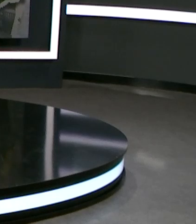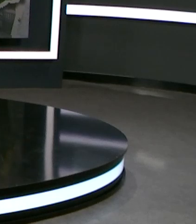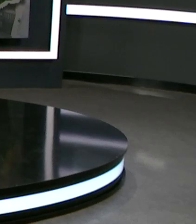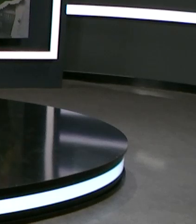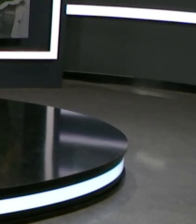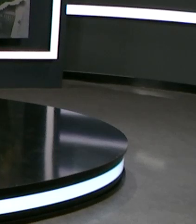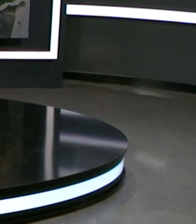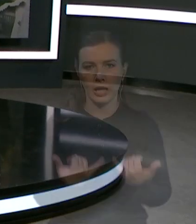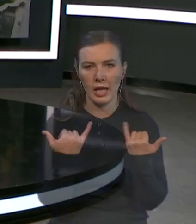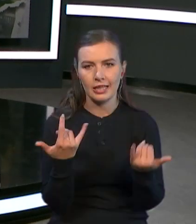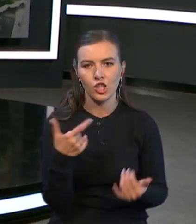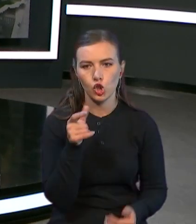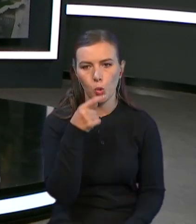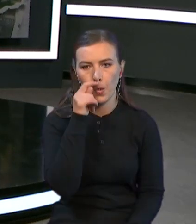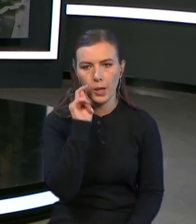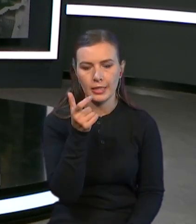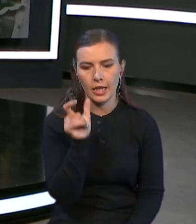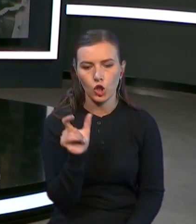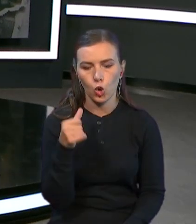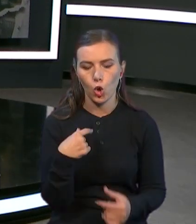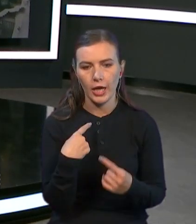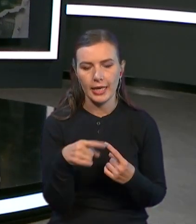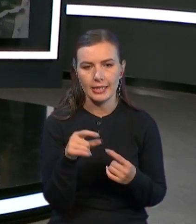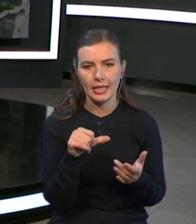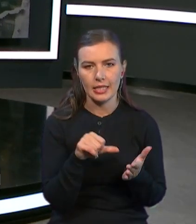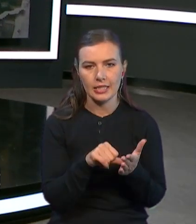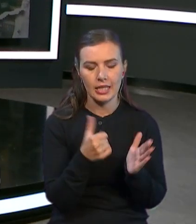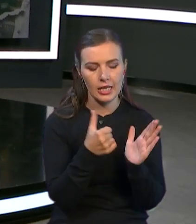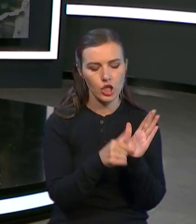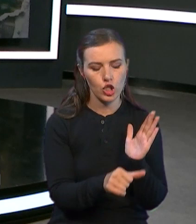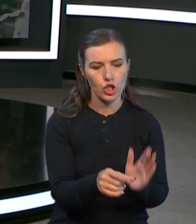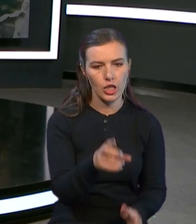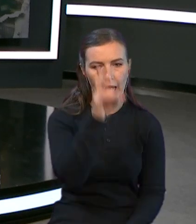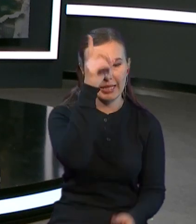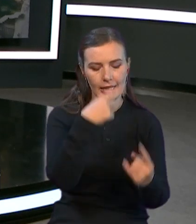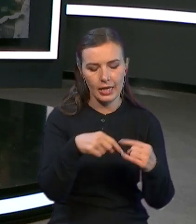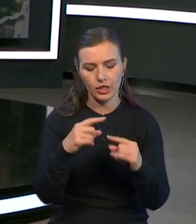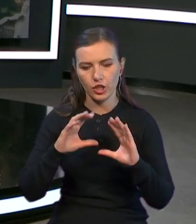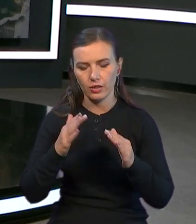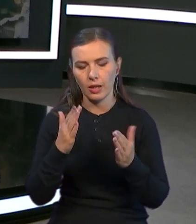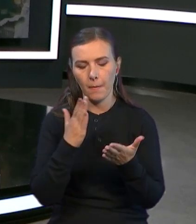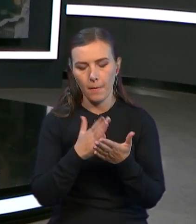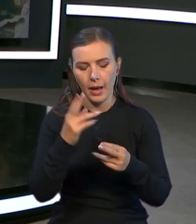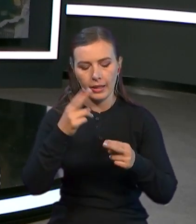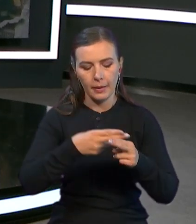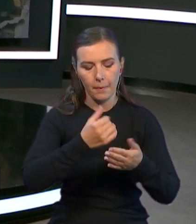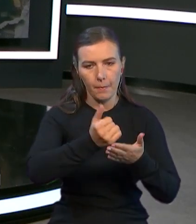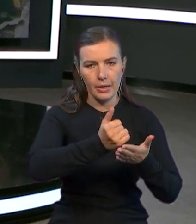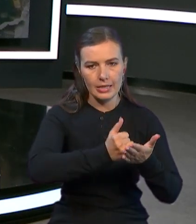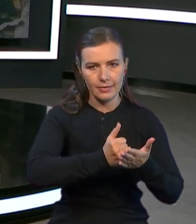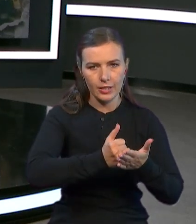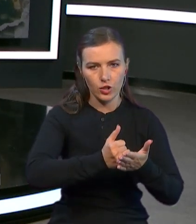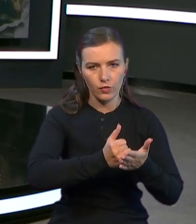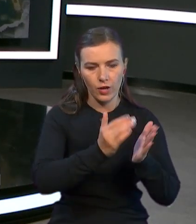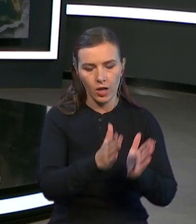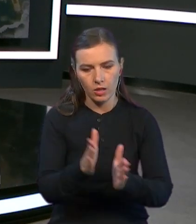Для громадян України та інших із числа 60 країн світу, які мають безвізовий режим із Європейським Союзом, правила в